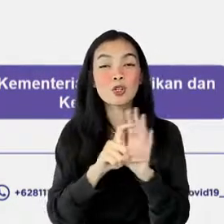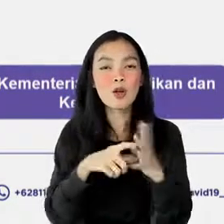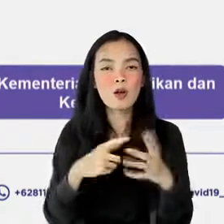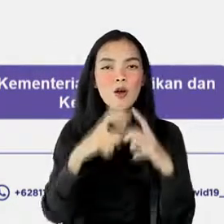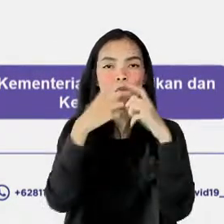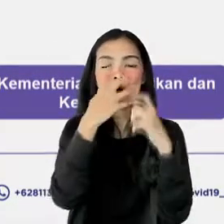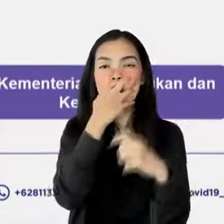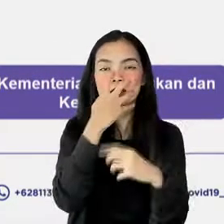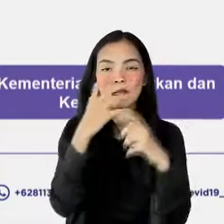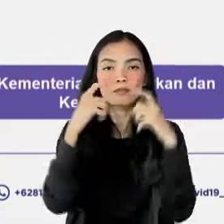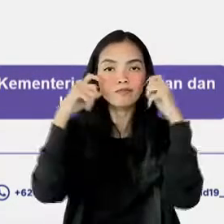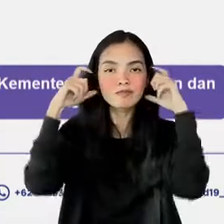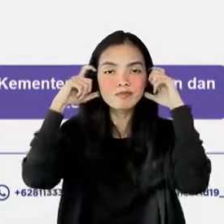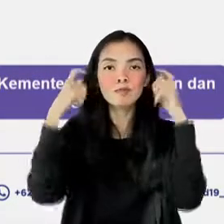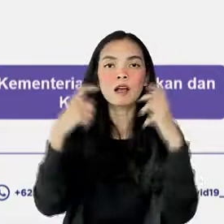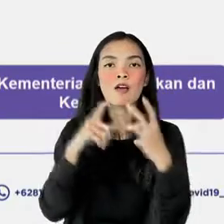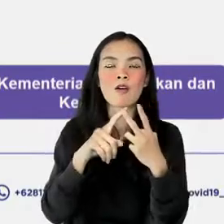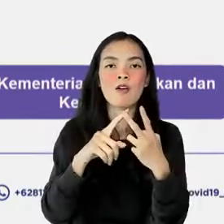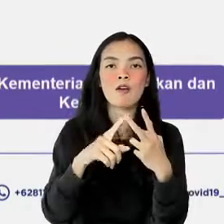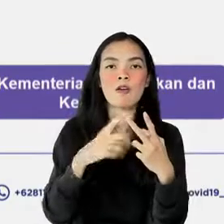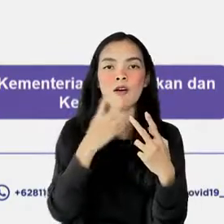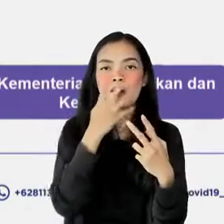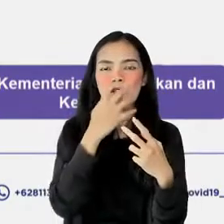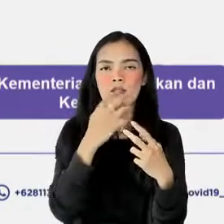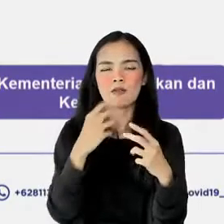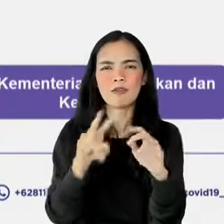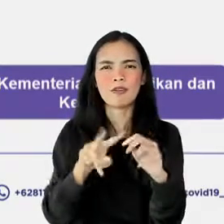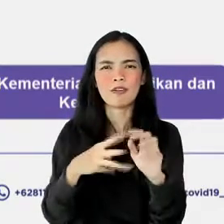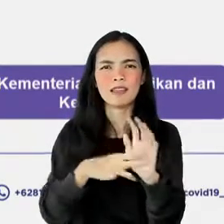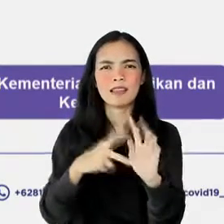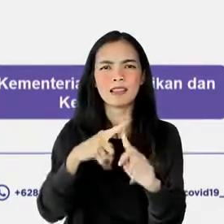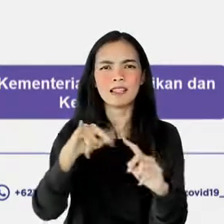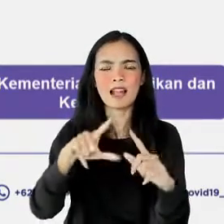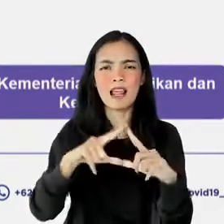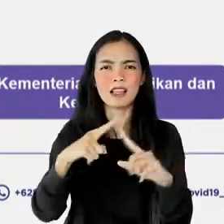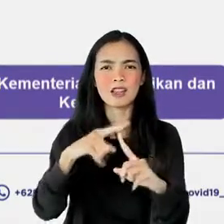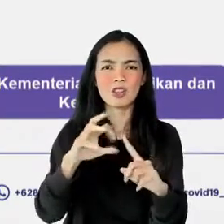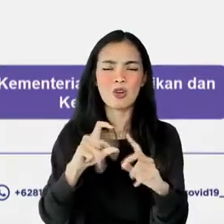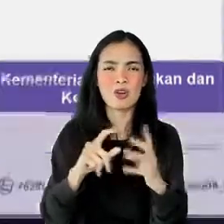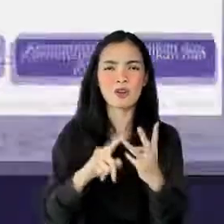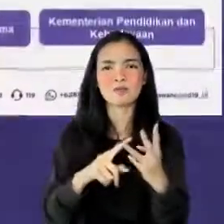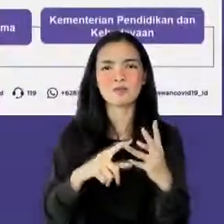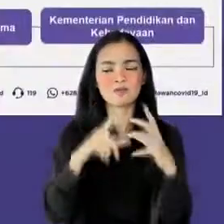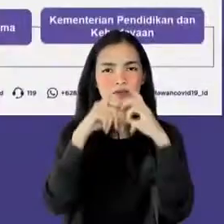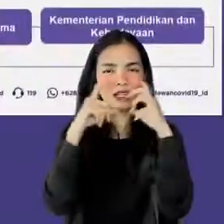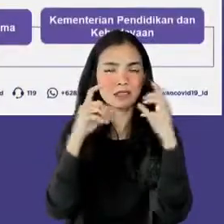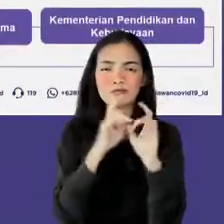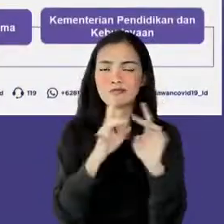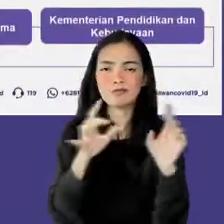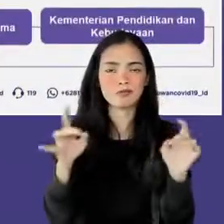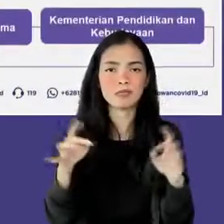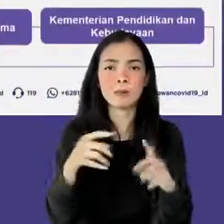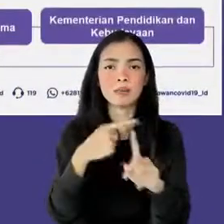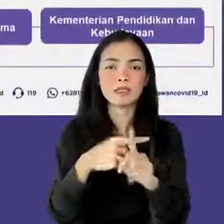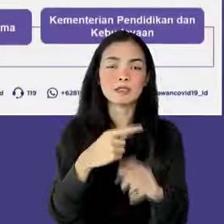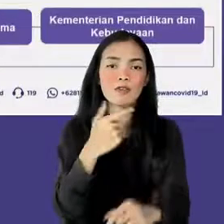medis. Begitu juga dengan bantuan dosis vaksin yang terus berdatangan demi percepatan vaksinasi.